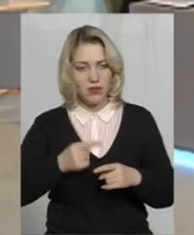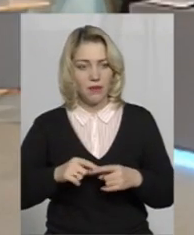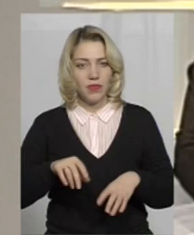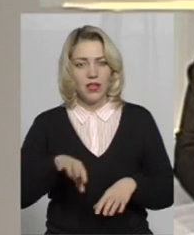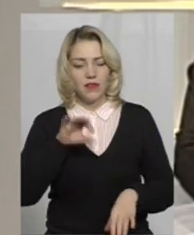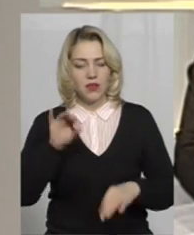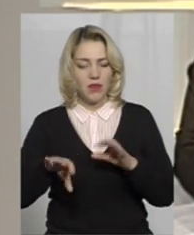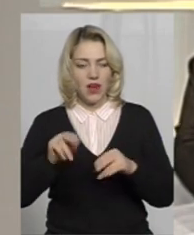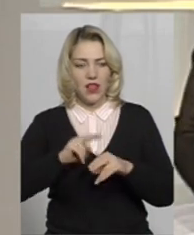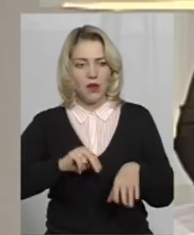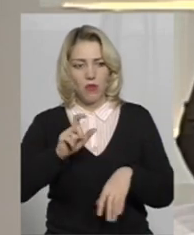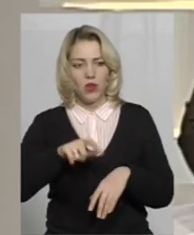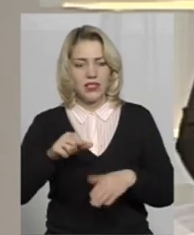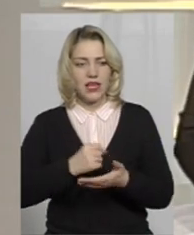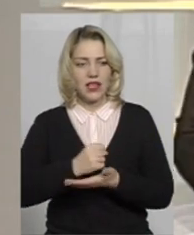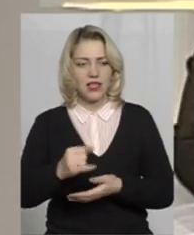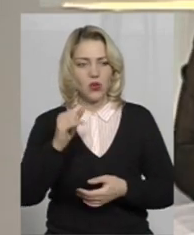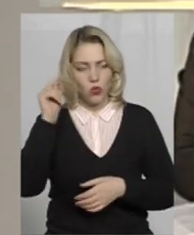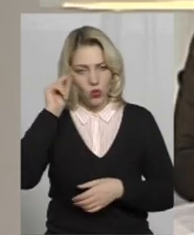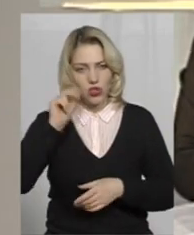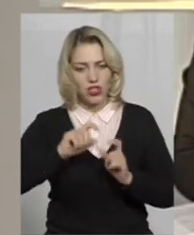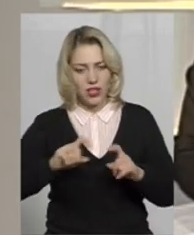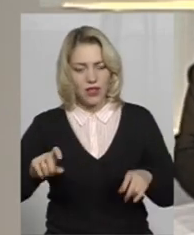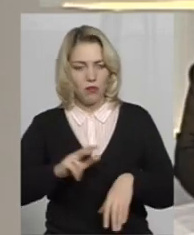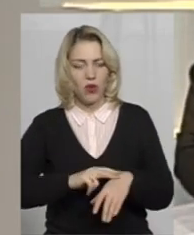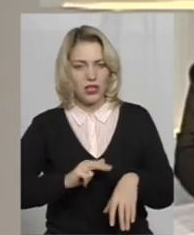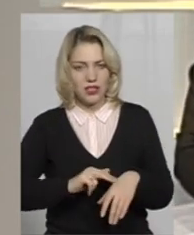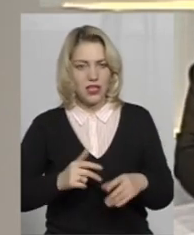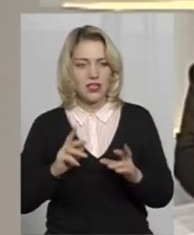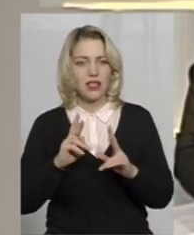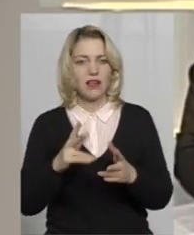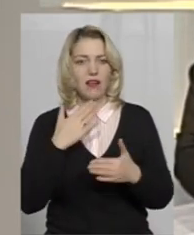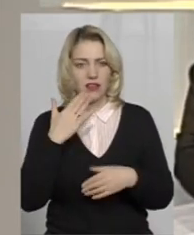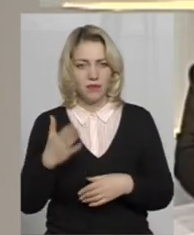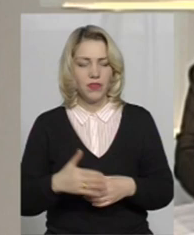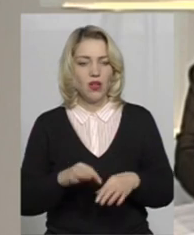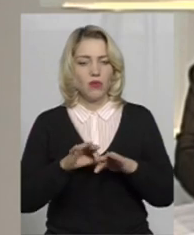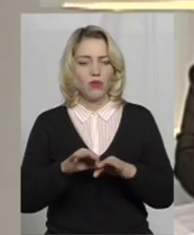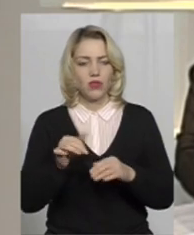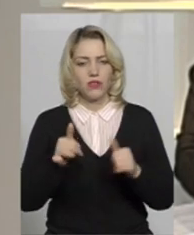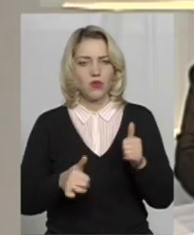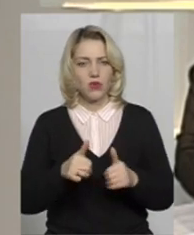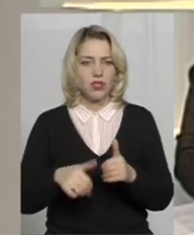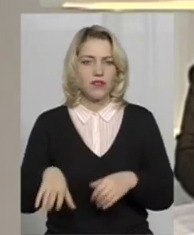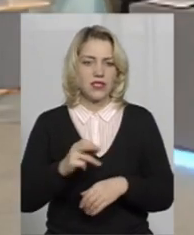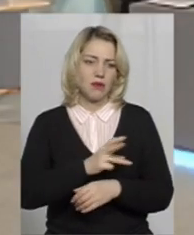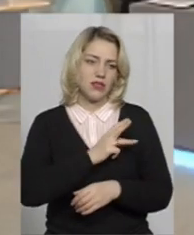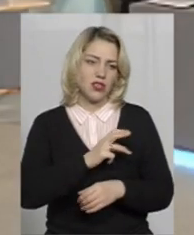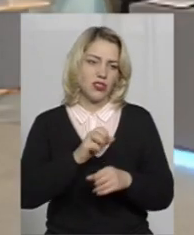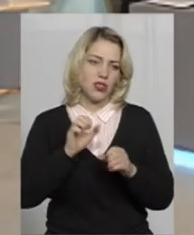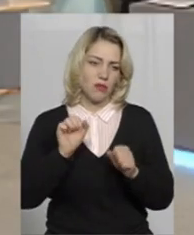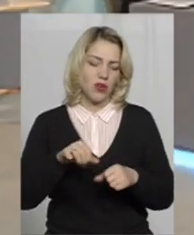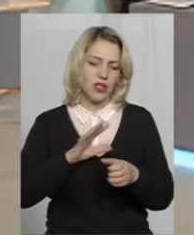Відбирали поліцейських кандидатів у шкільні, поліцейських як? Проводився конкурс, усі бажаючі могли